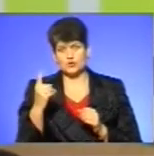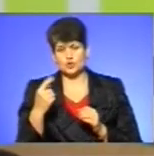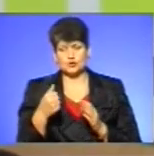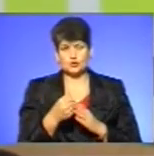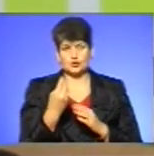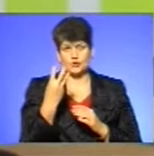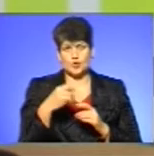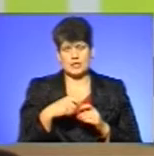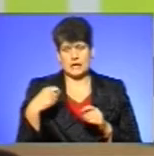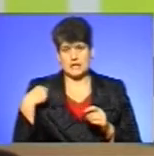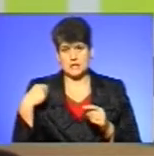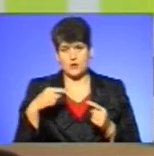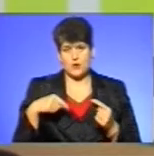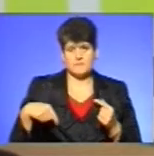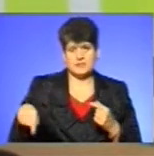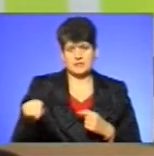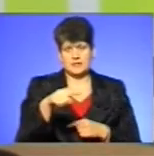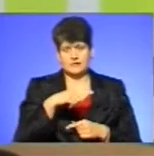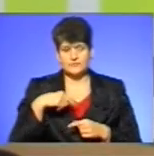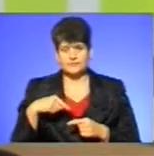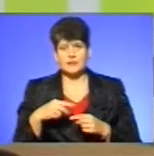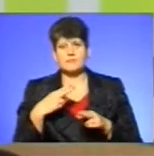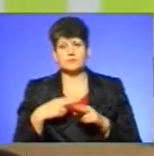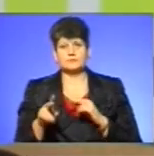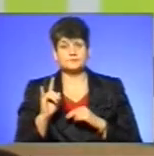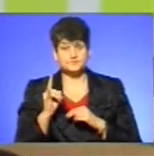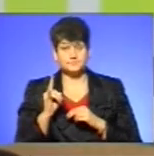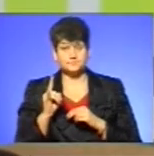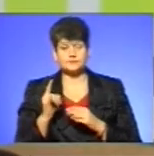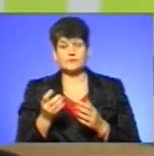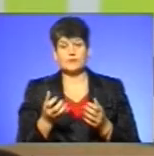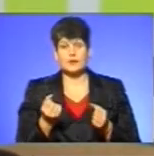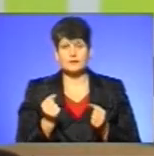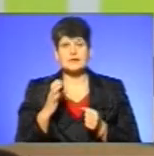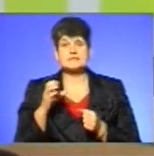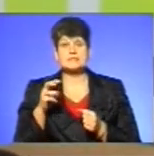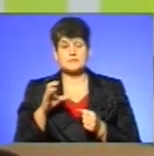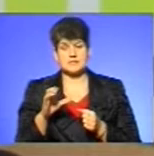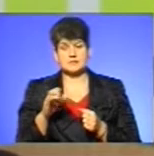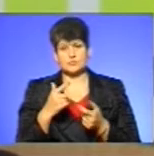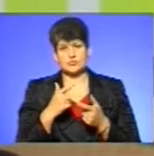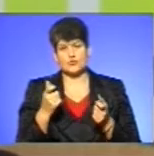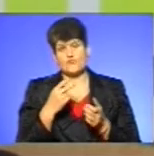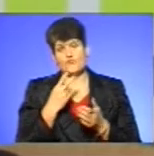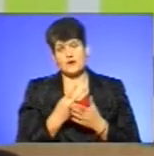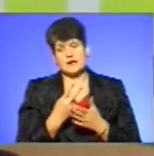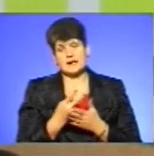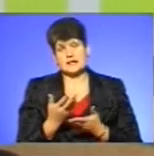кілометрів зниклої дитини. Приходить смс-повідомлення у вигляді